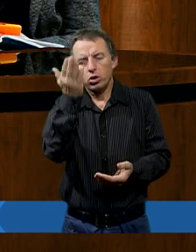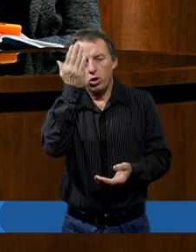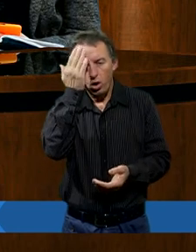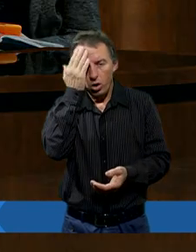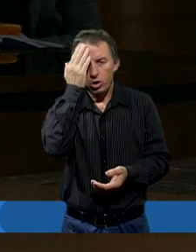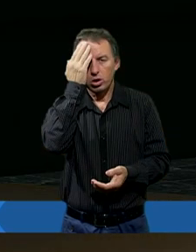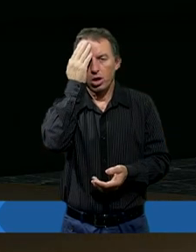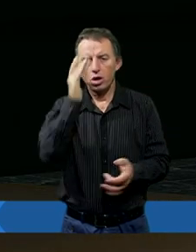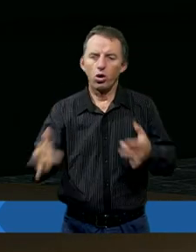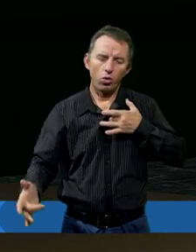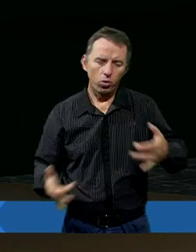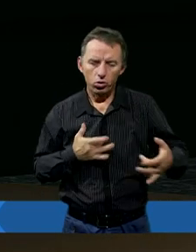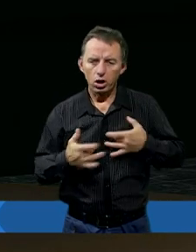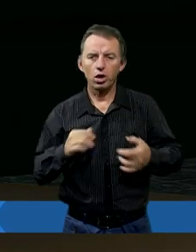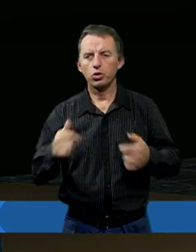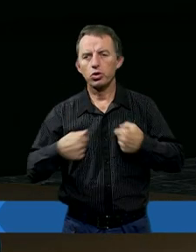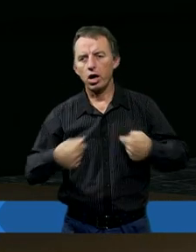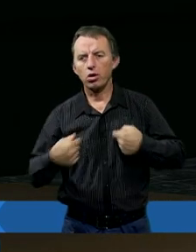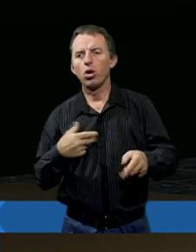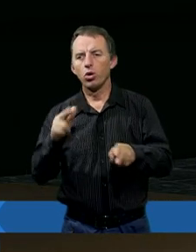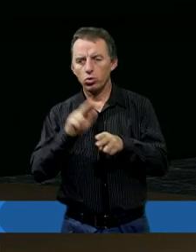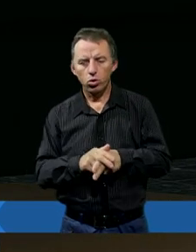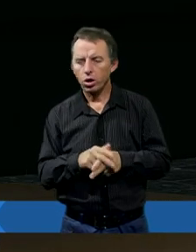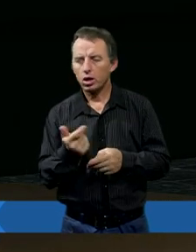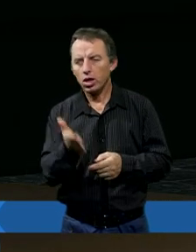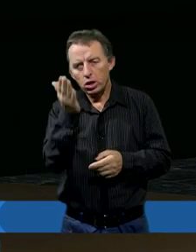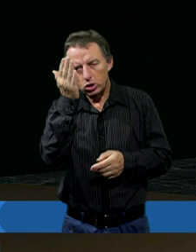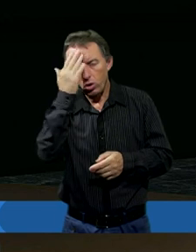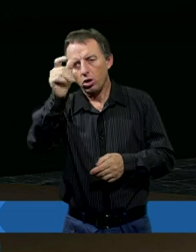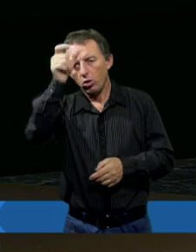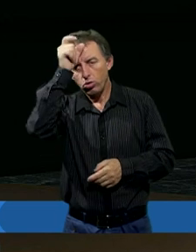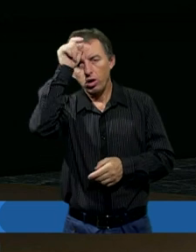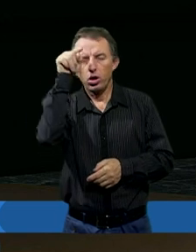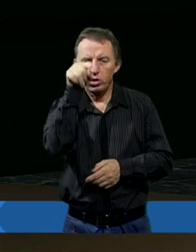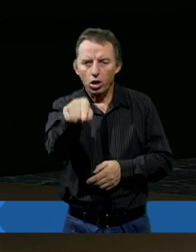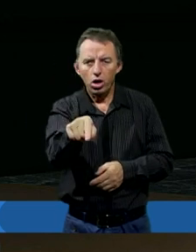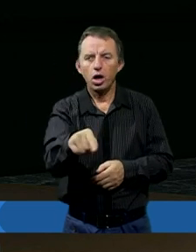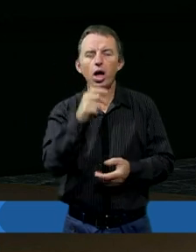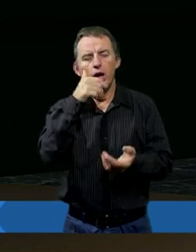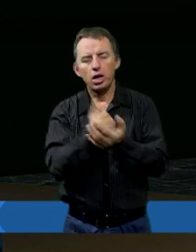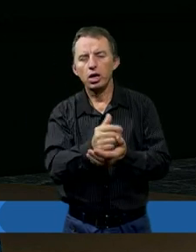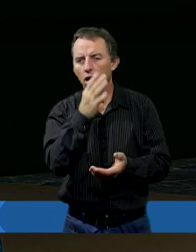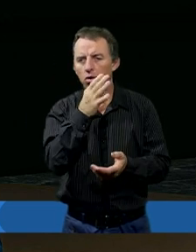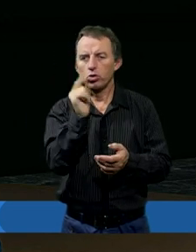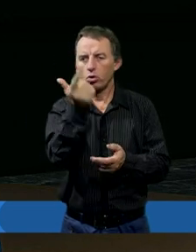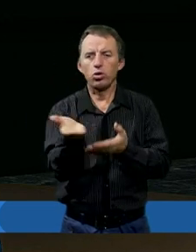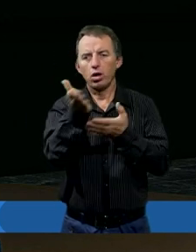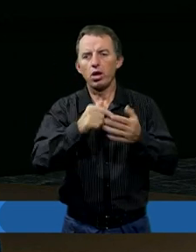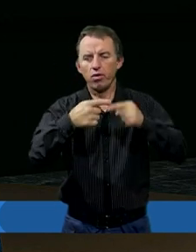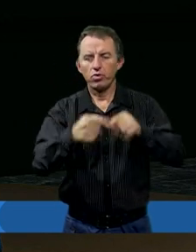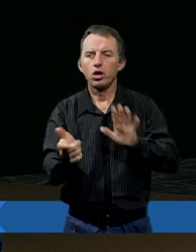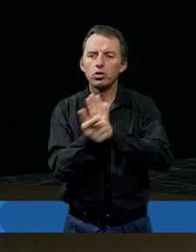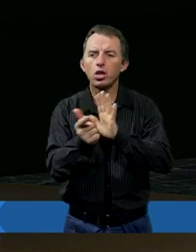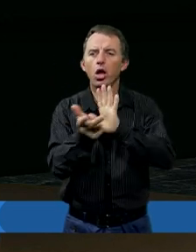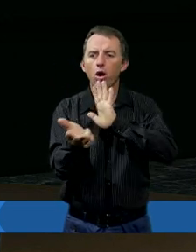takich samych udręk i cierpień, których doznał człowiek. I autor listu do Hebraczyków w drugim rozdziale, wersetach